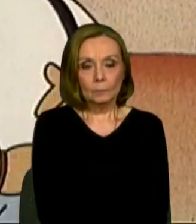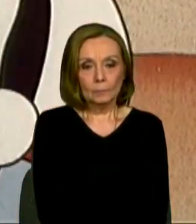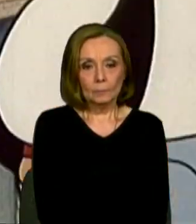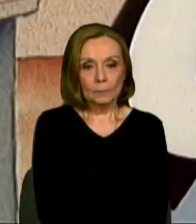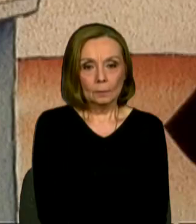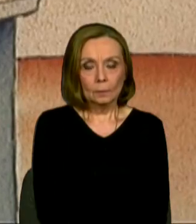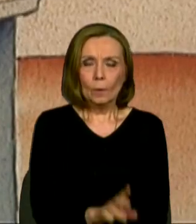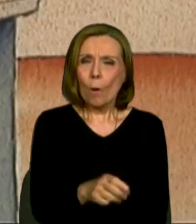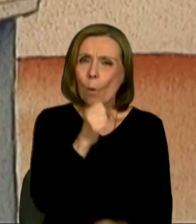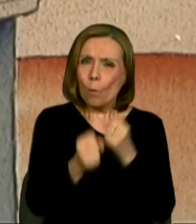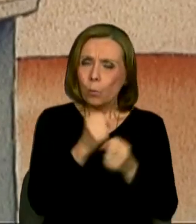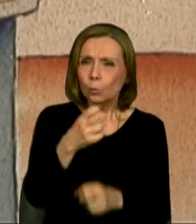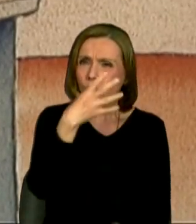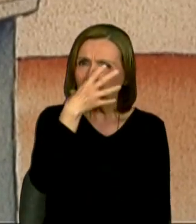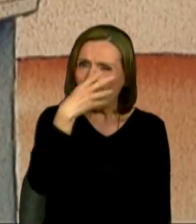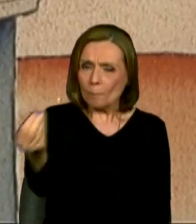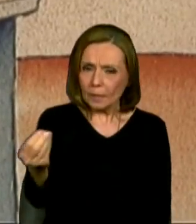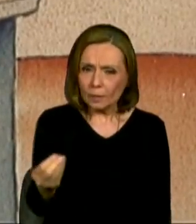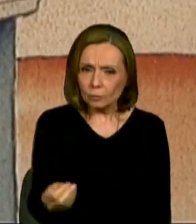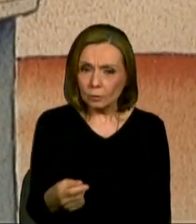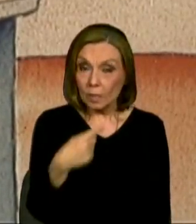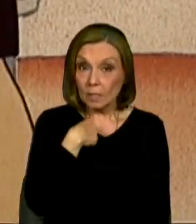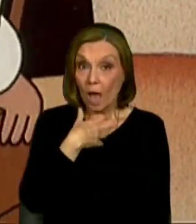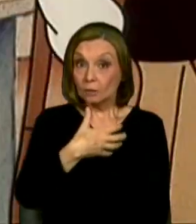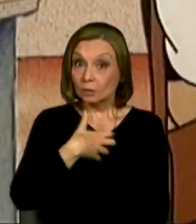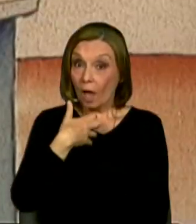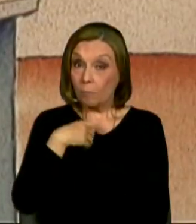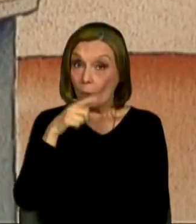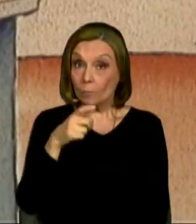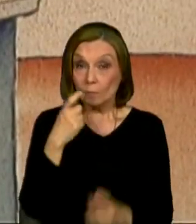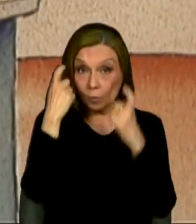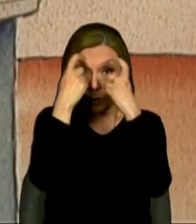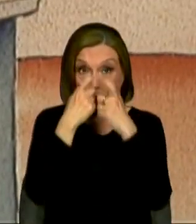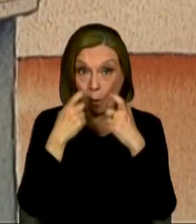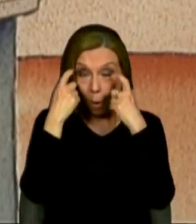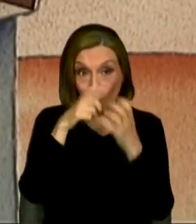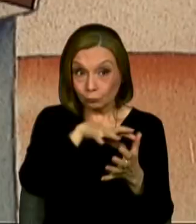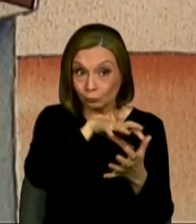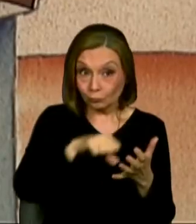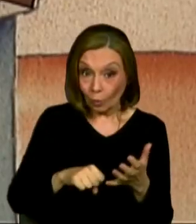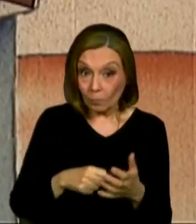Eš, Tulák, ver sa. Bojíš sa, že ti očami odjem, ty skupáň?